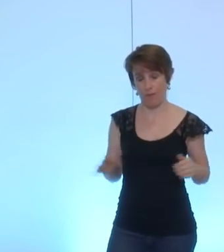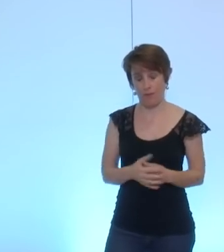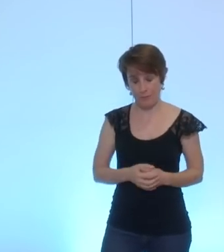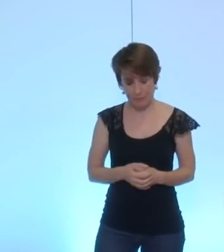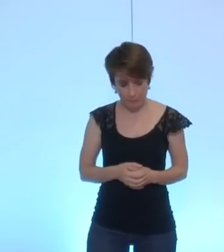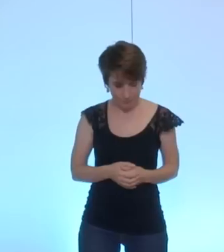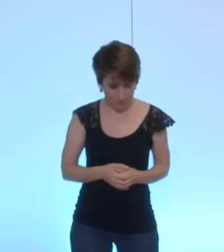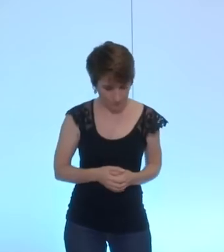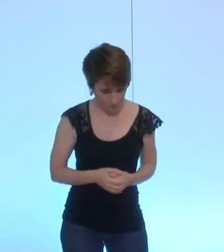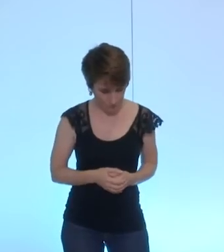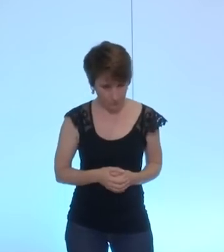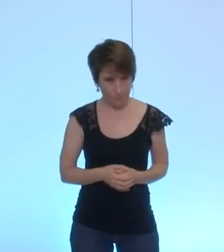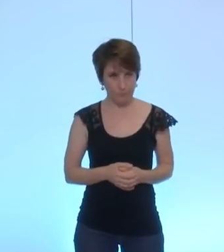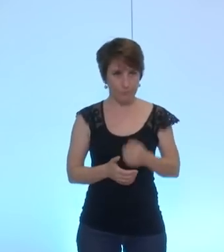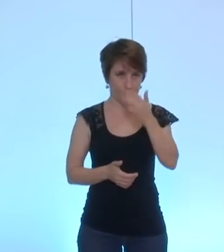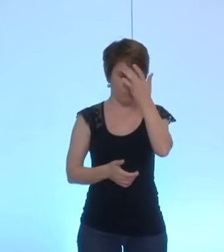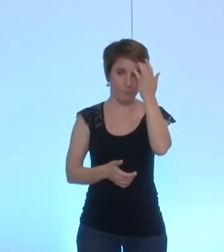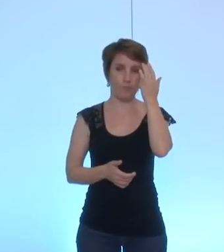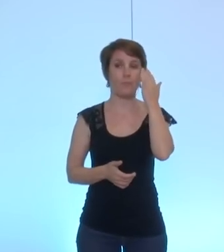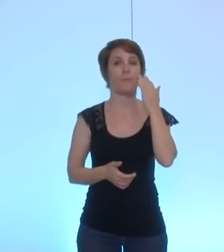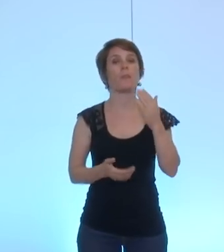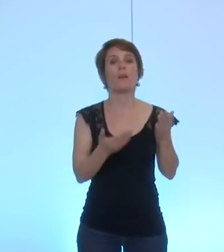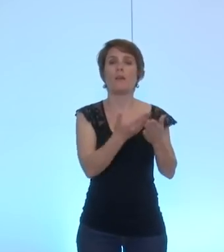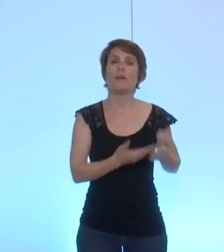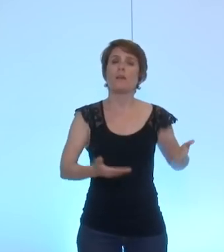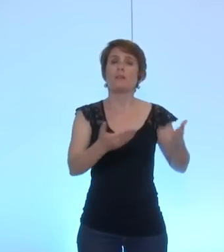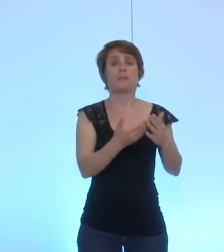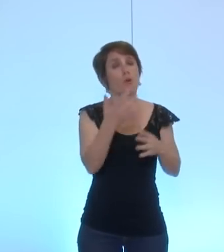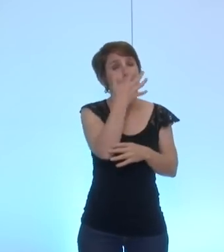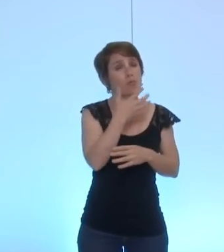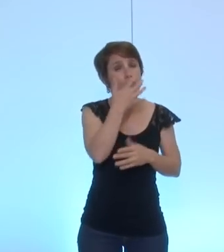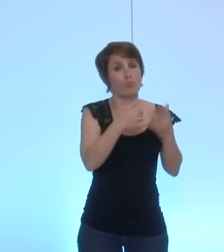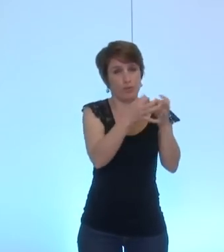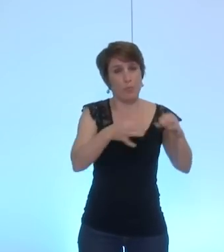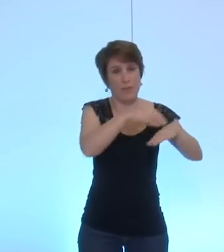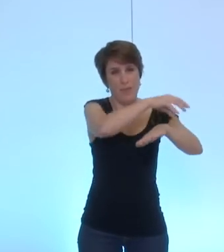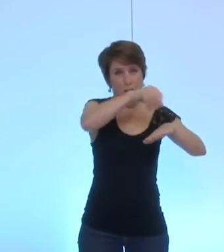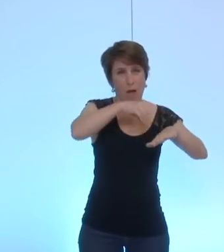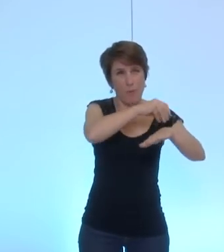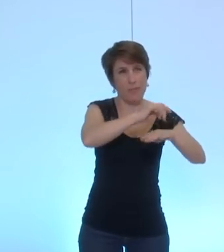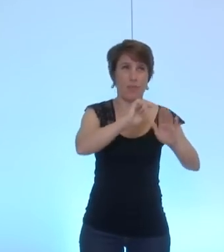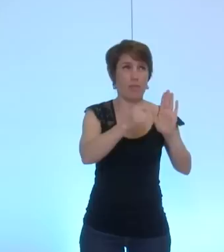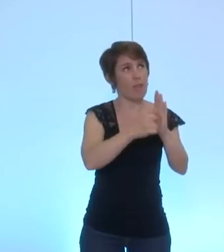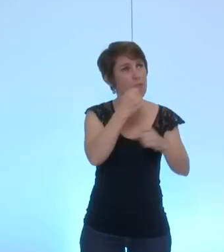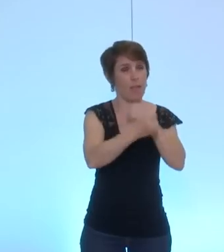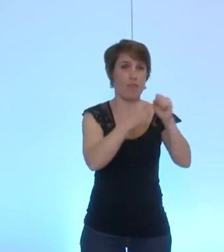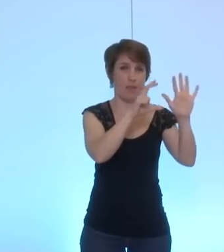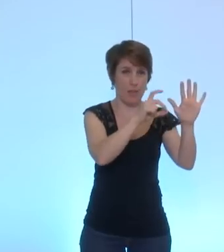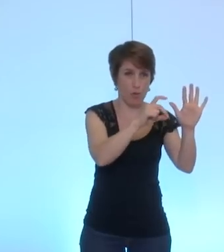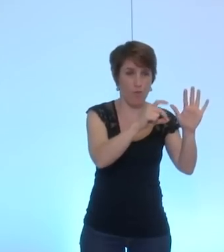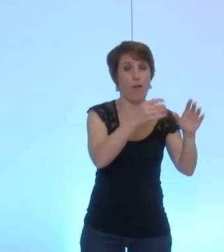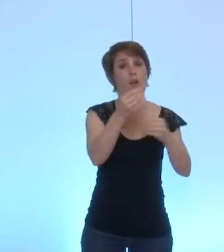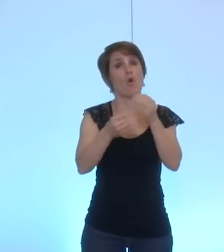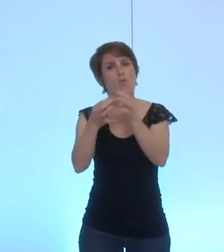du drame de l'Arménie au cours des années 80 aux Philippines en